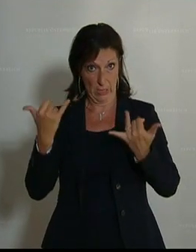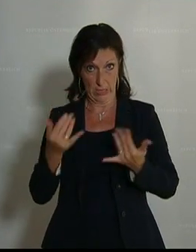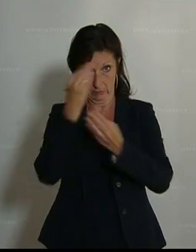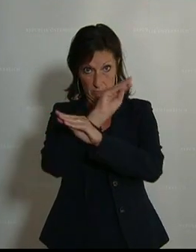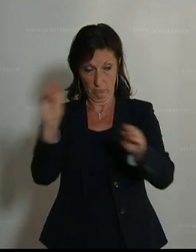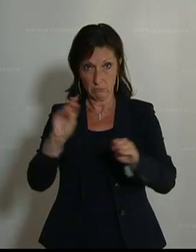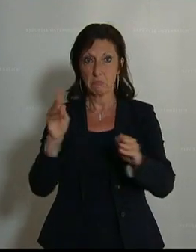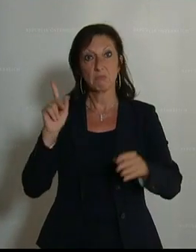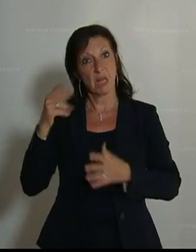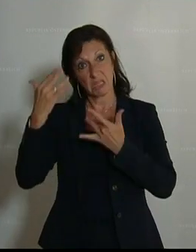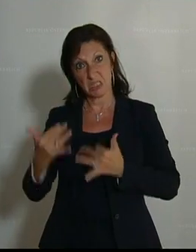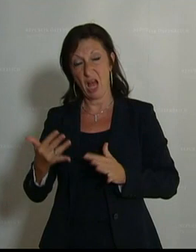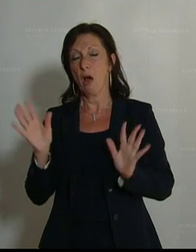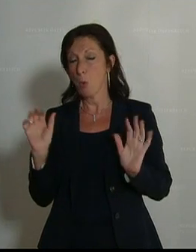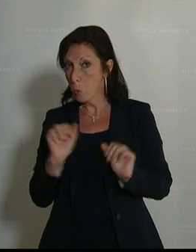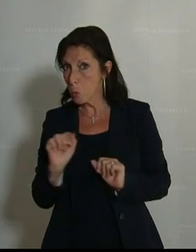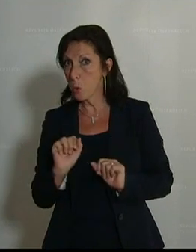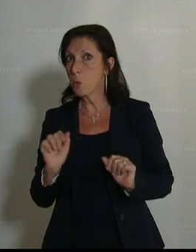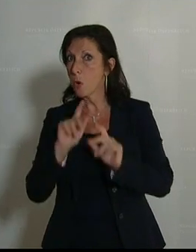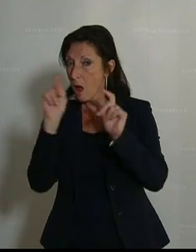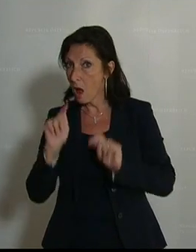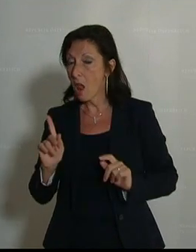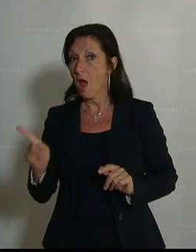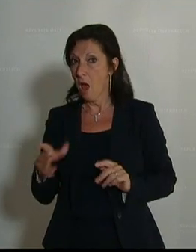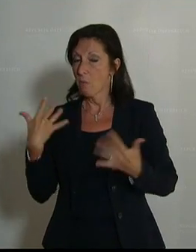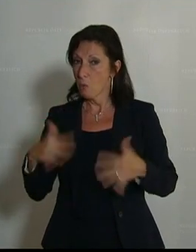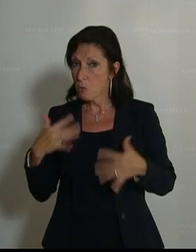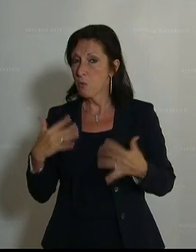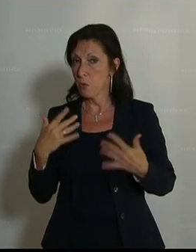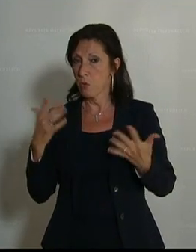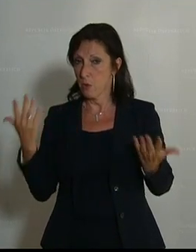Erinnerung rufen. Sie sind sehr besorgniserregend in ihrer Ausdrucksstärke.